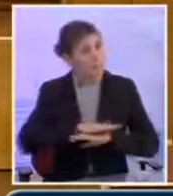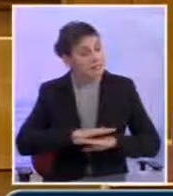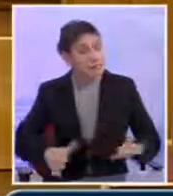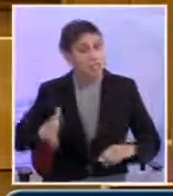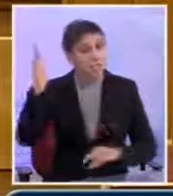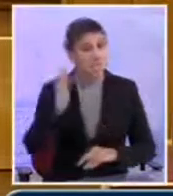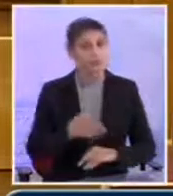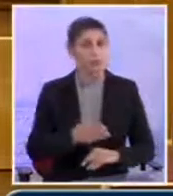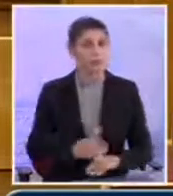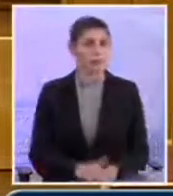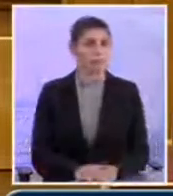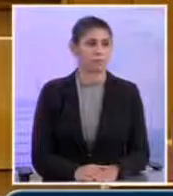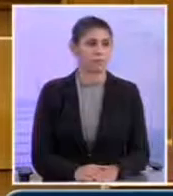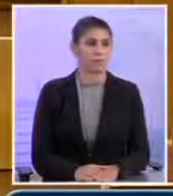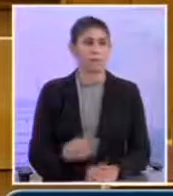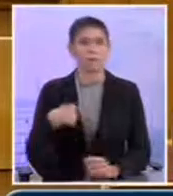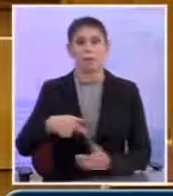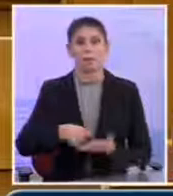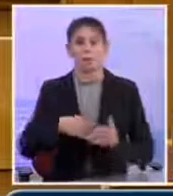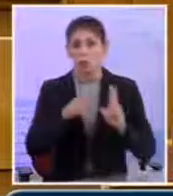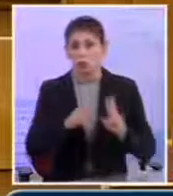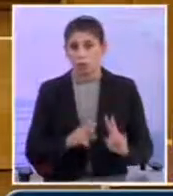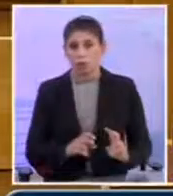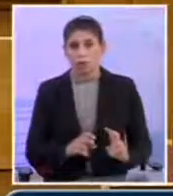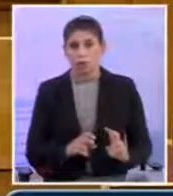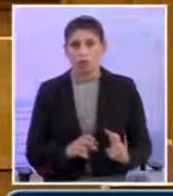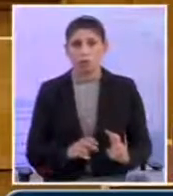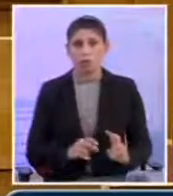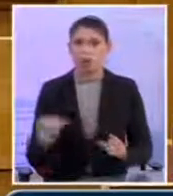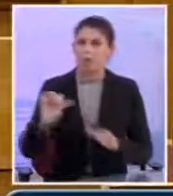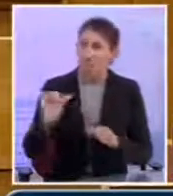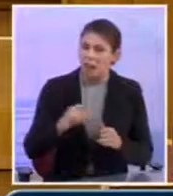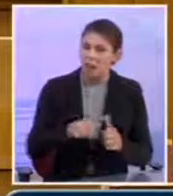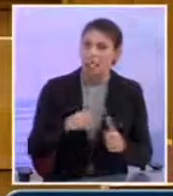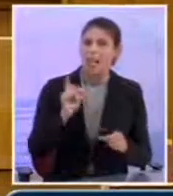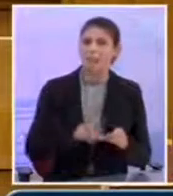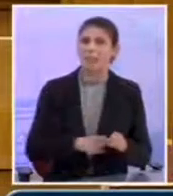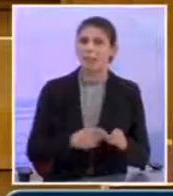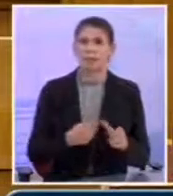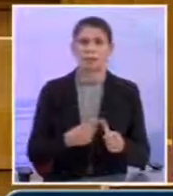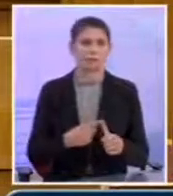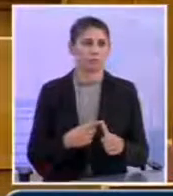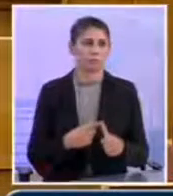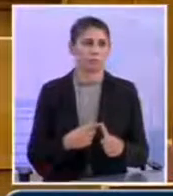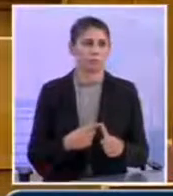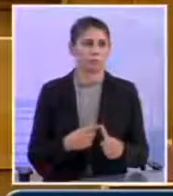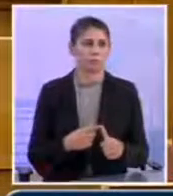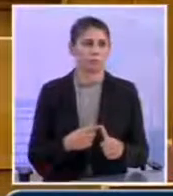Μετά από φορολογικούς ελέγχους Σε πετραλαϊκές εταιρείες Και